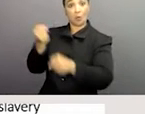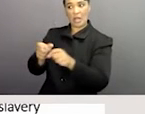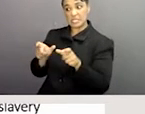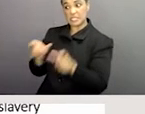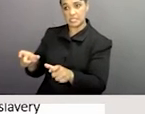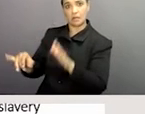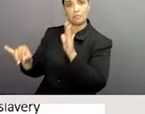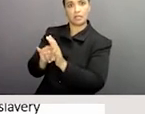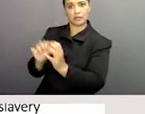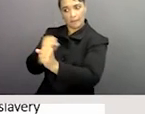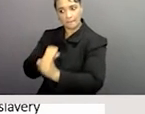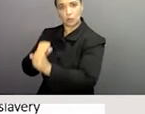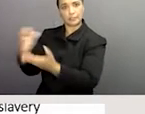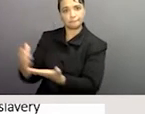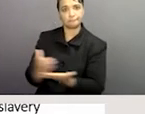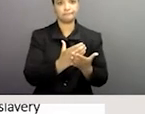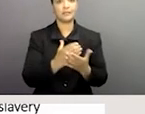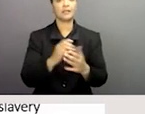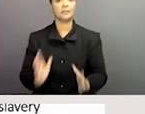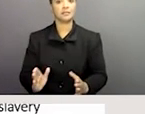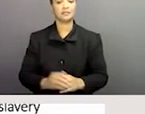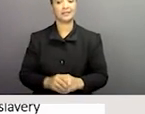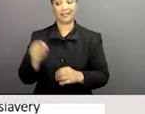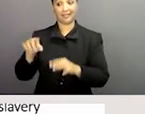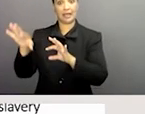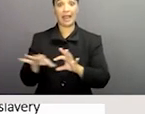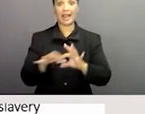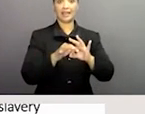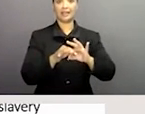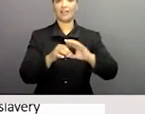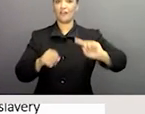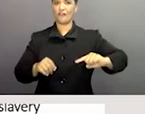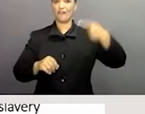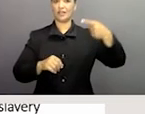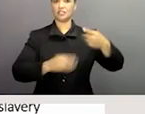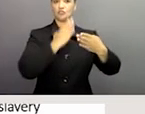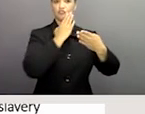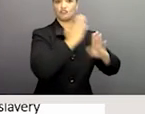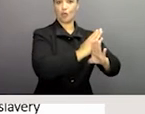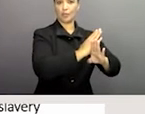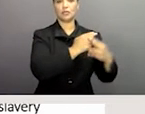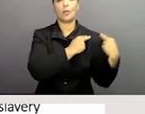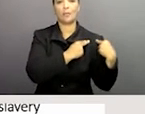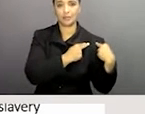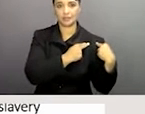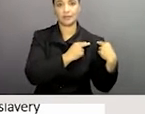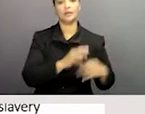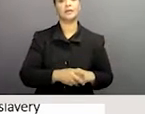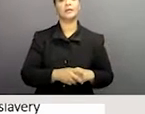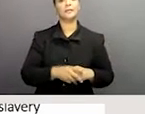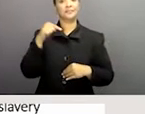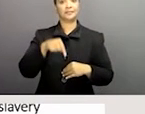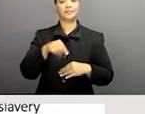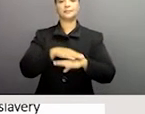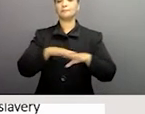de ce type d'esclavage moderne ceci est lié aussi à la première obligation de prohibition